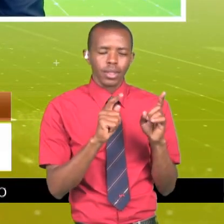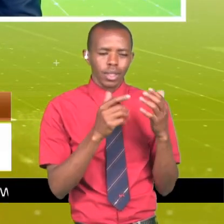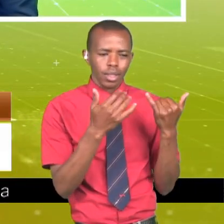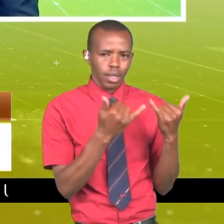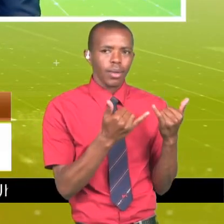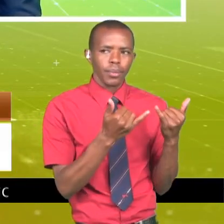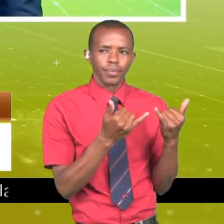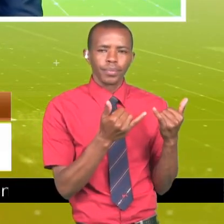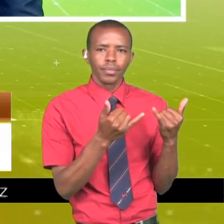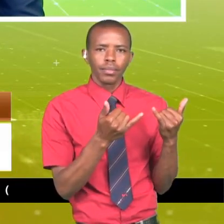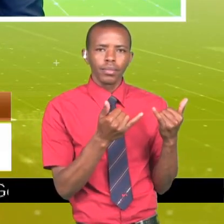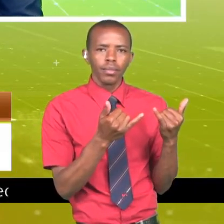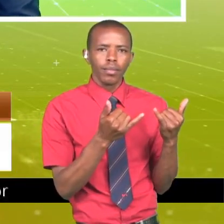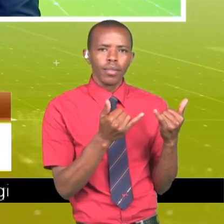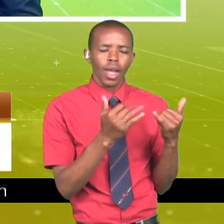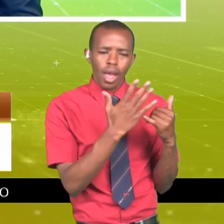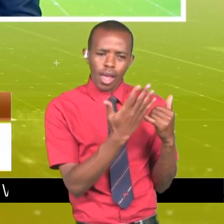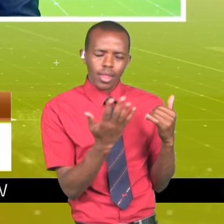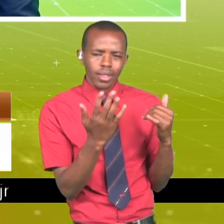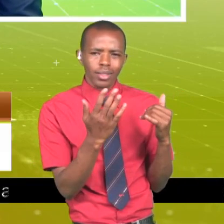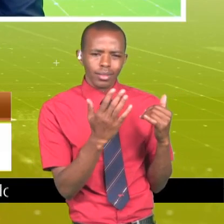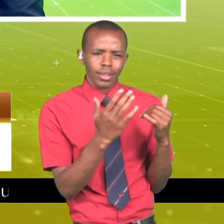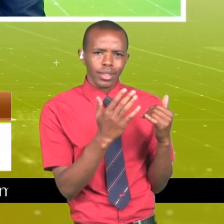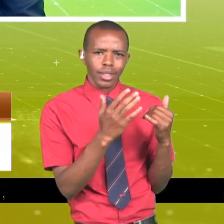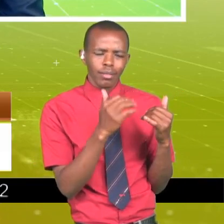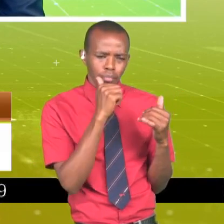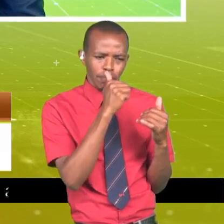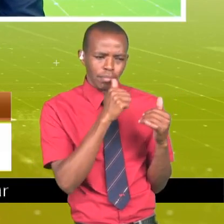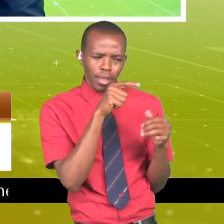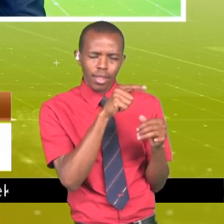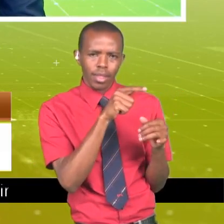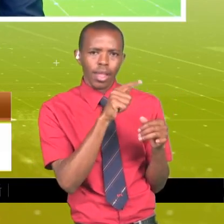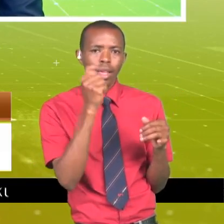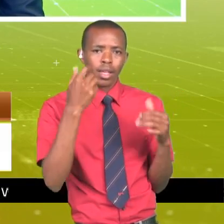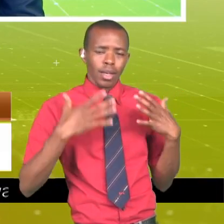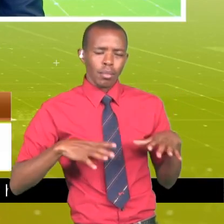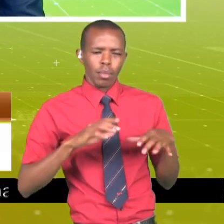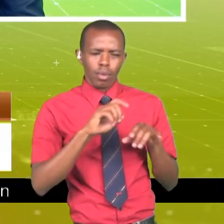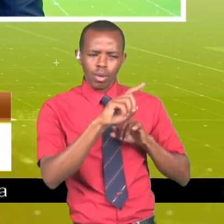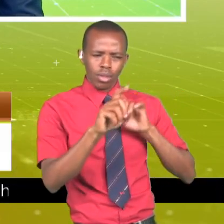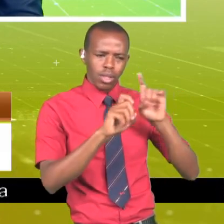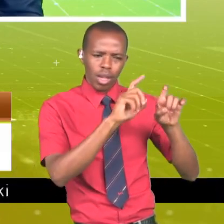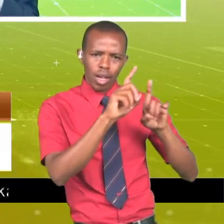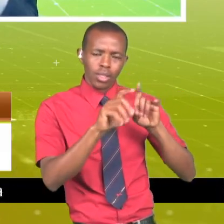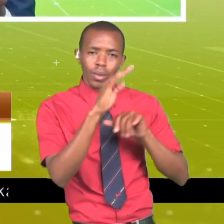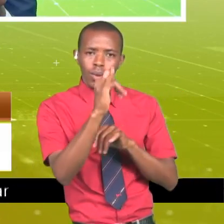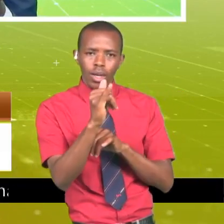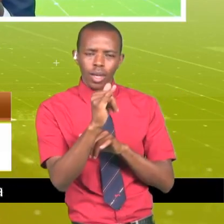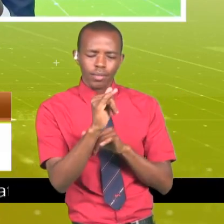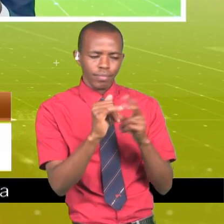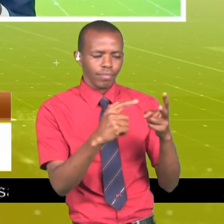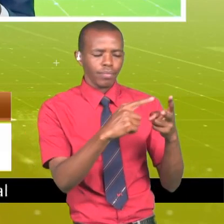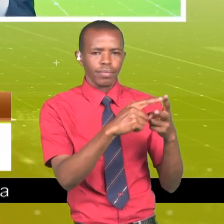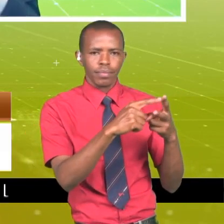sasa ni kama kuna mamu ambayo ya nafanyika yale ambayo wa Kenya kwa sasa wameanza kujuuliza maswali. Sababu jambo la